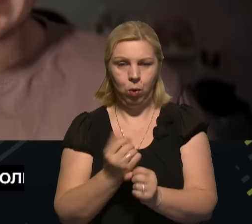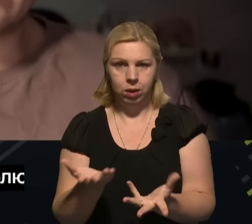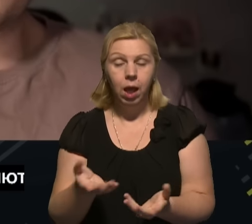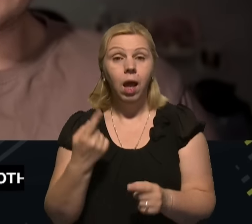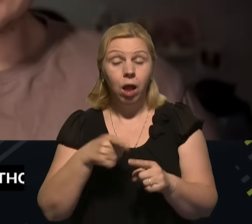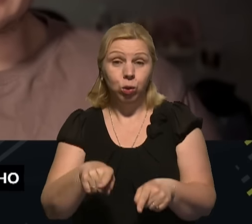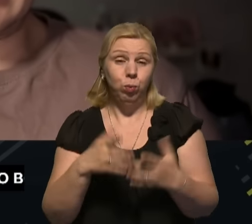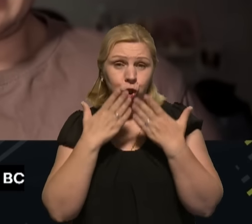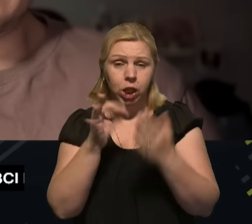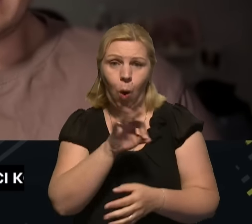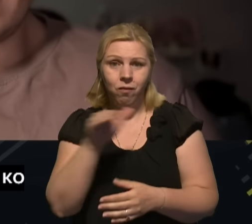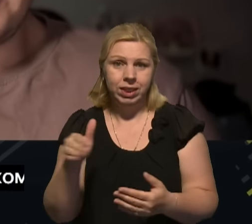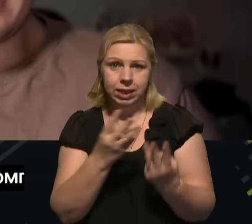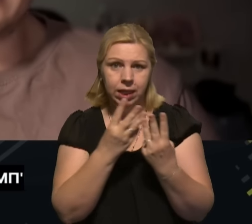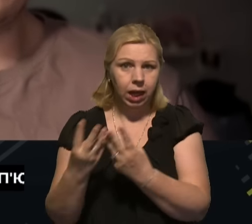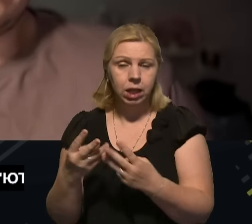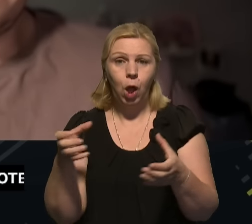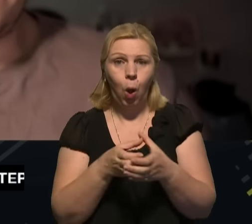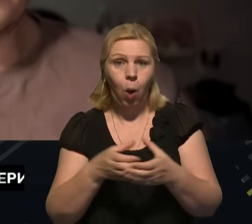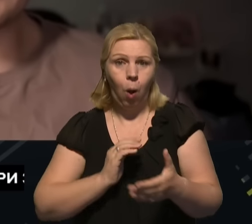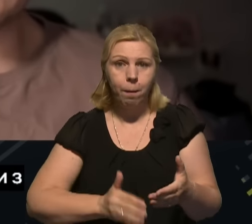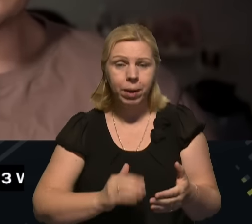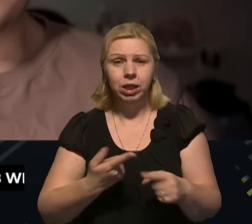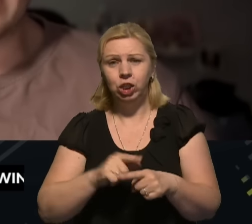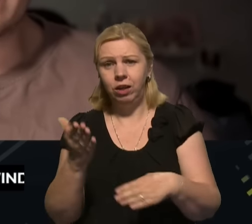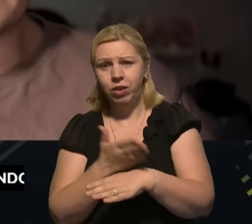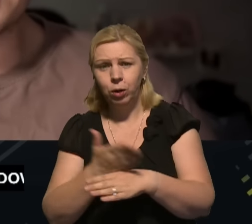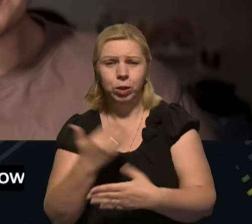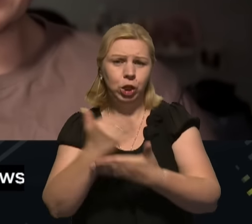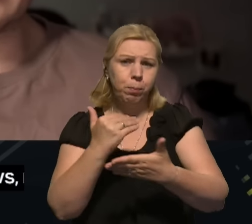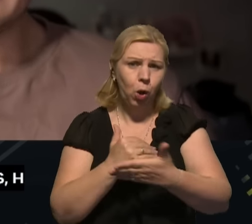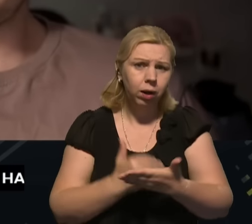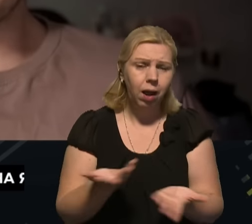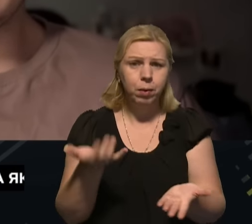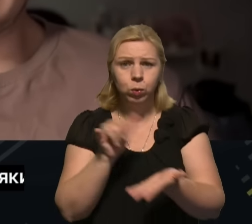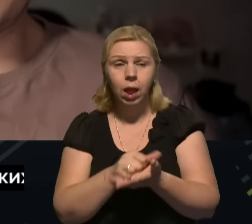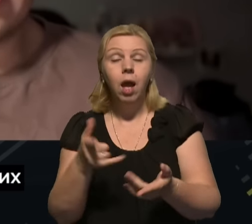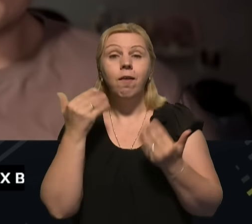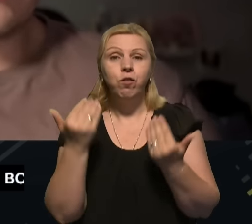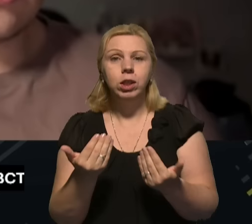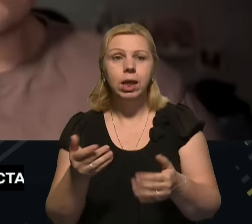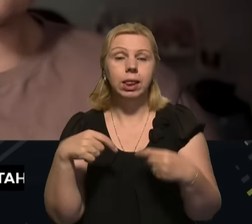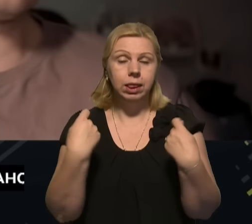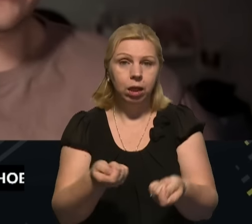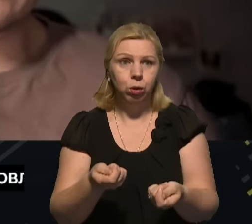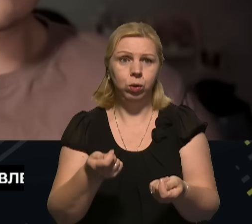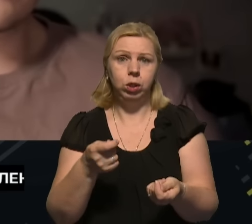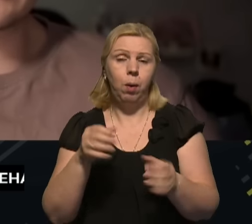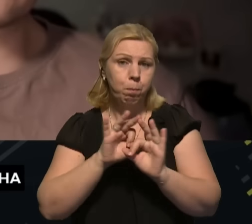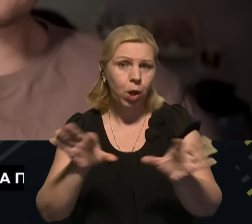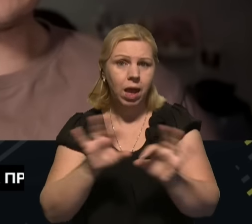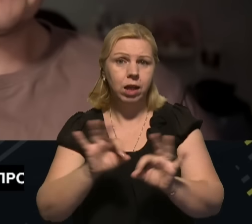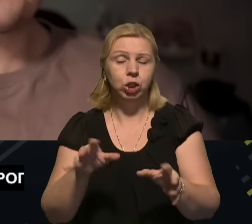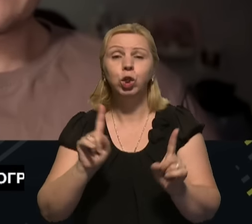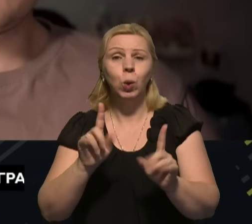Тому читайте офіційні канали компанії, чи виробників, чи програмного забезпечення, вони або нададуть інструкцію, пояснювати, що